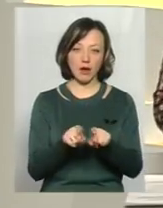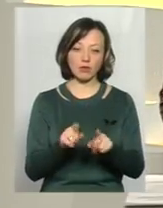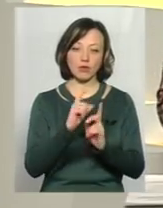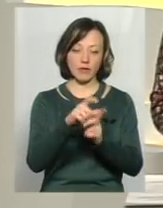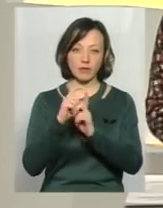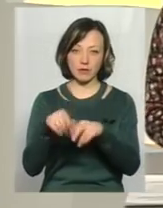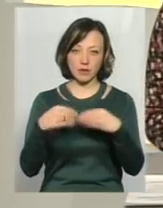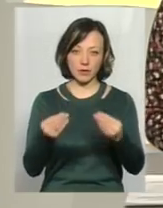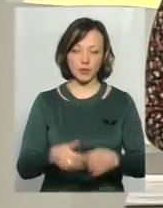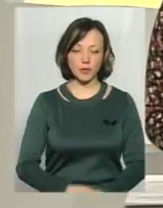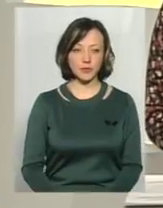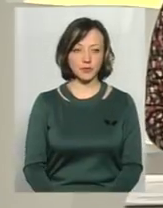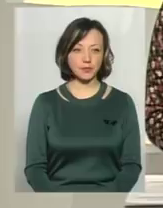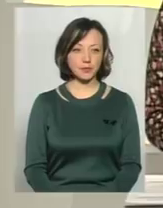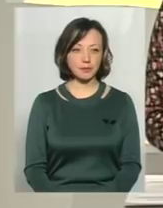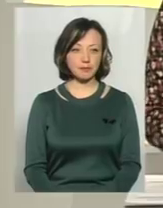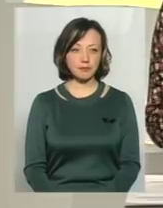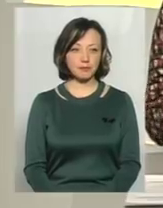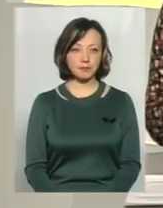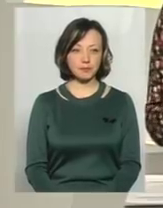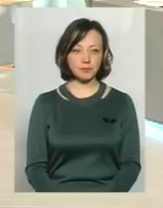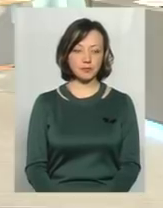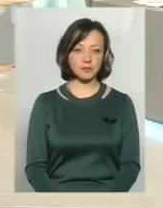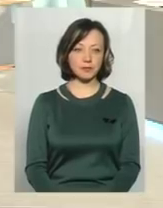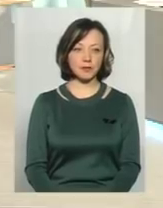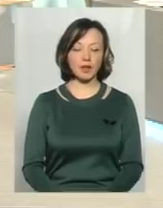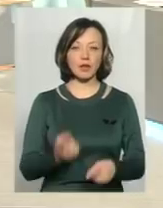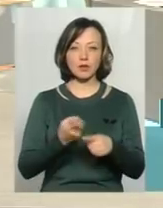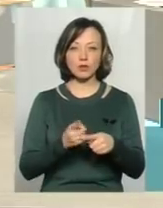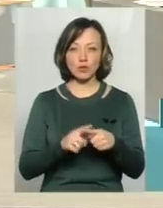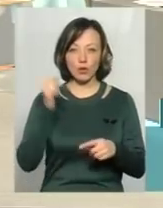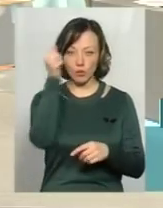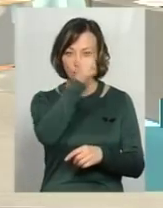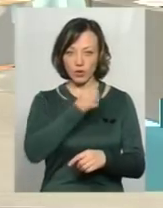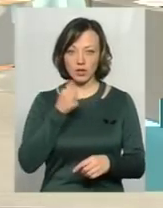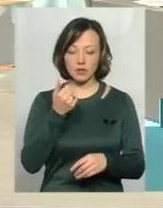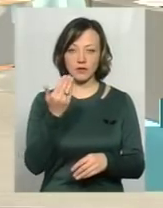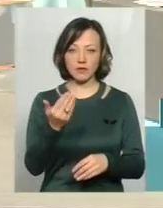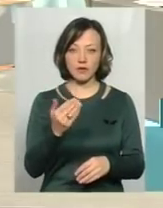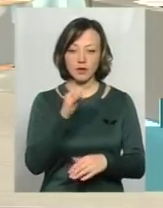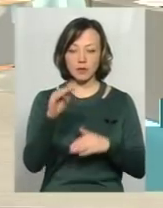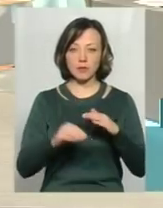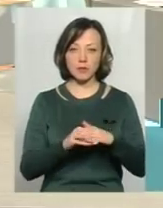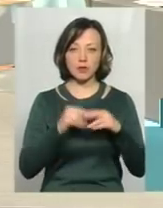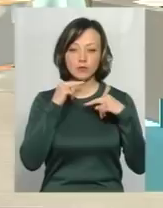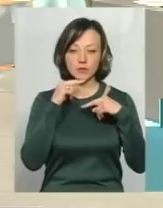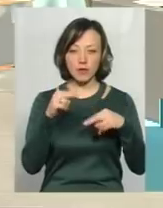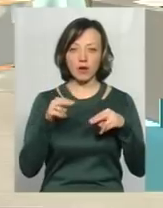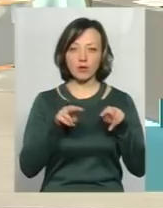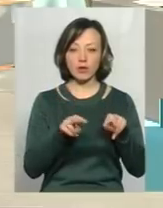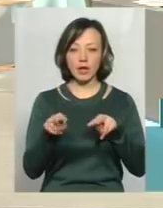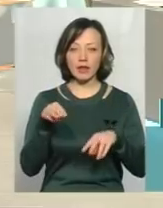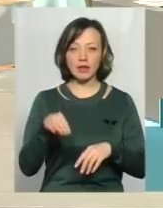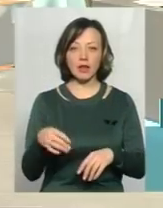озвучимо їх у прямому ефірі. отож, цьогоріч ви берете підпильну увагу служби таксі,